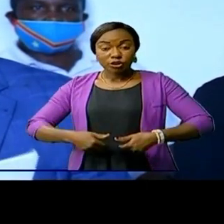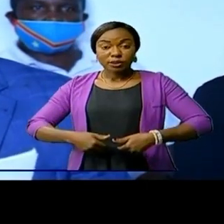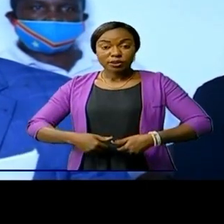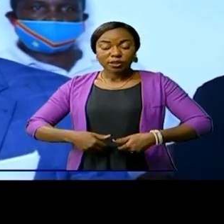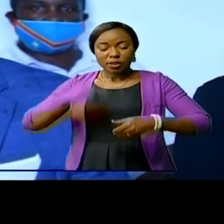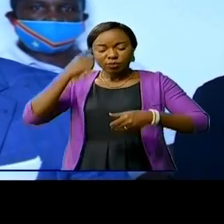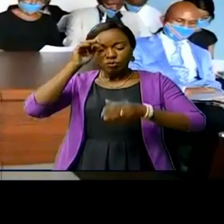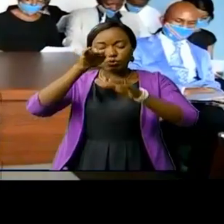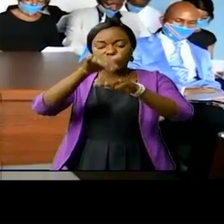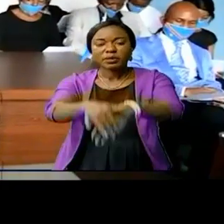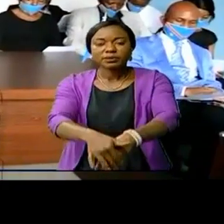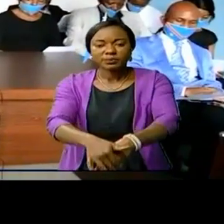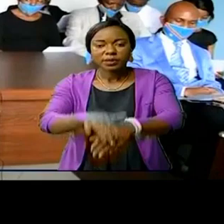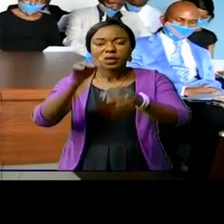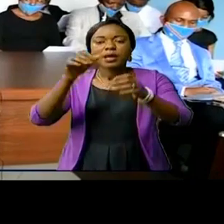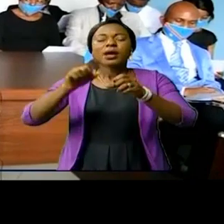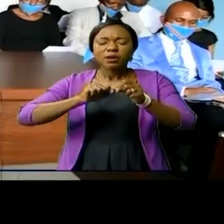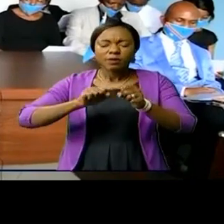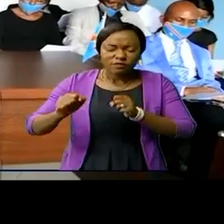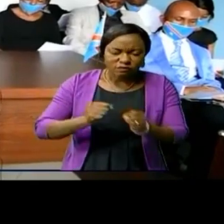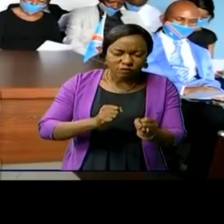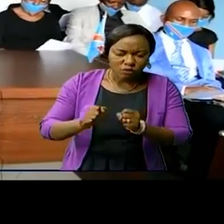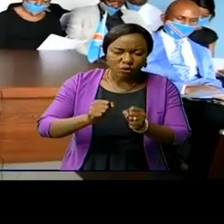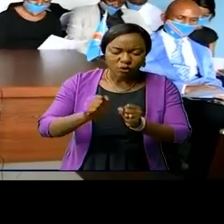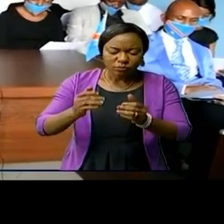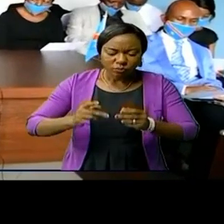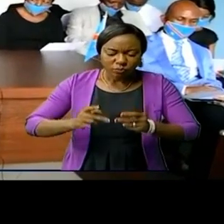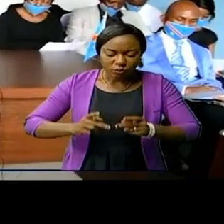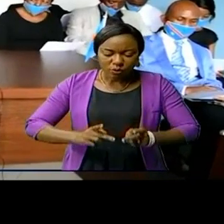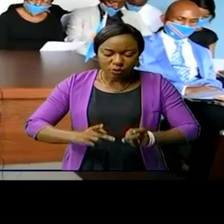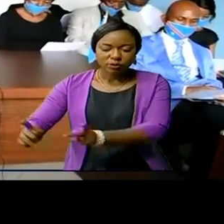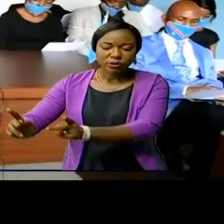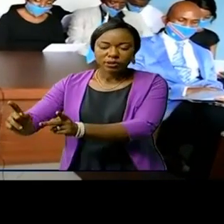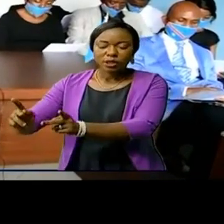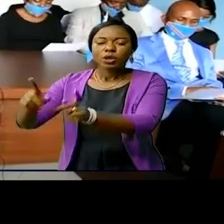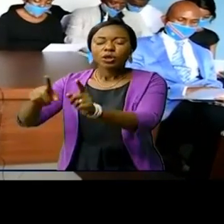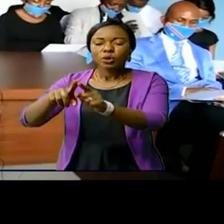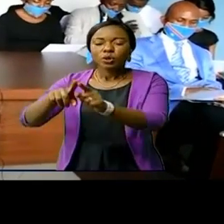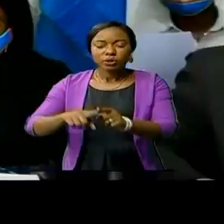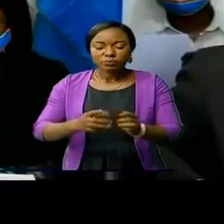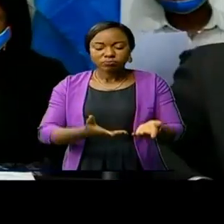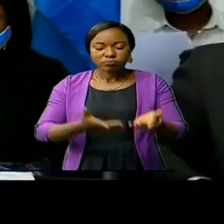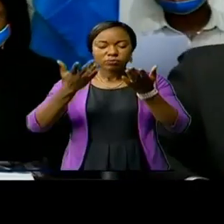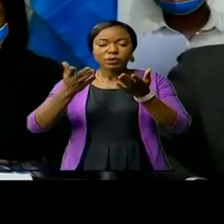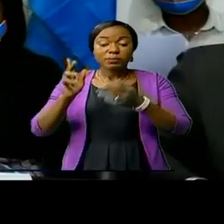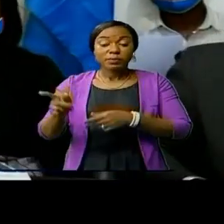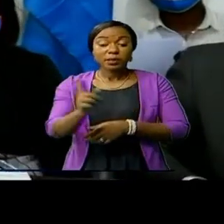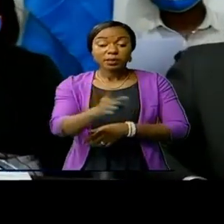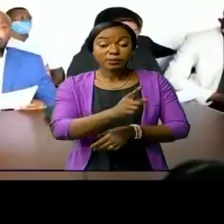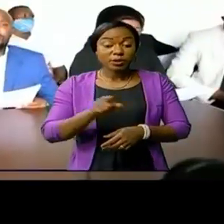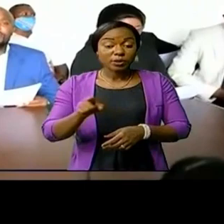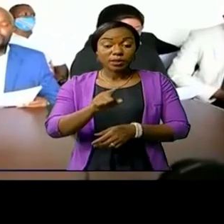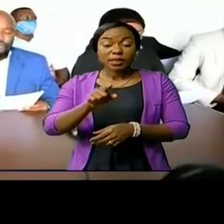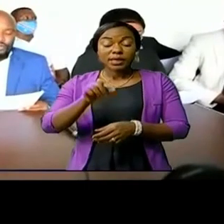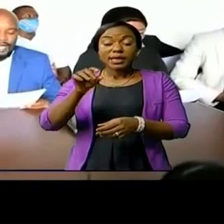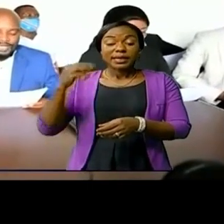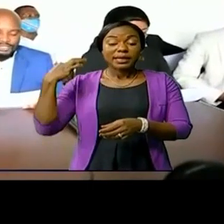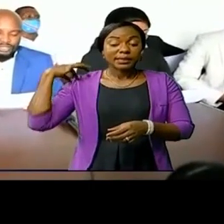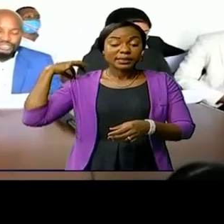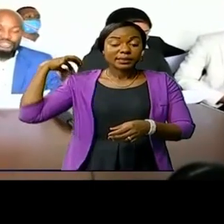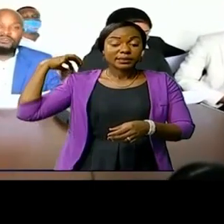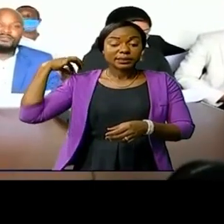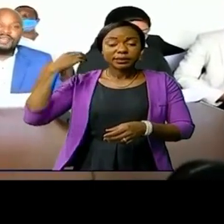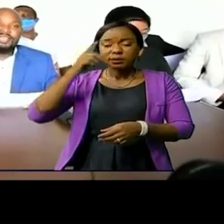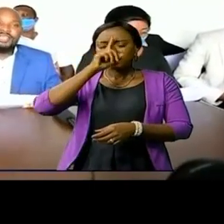participer activement à ce processus et ainsi susciter parmi eux les candidatures d